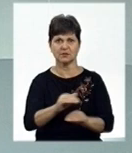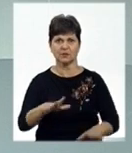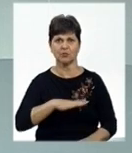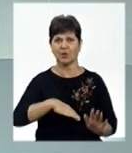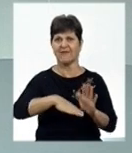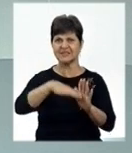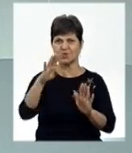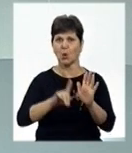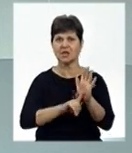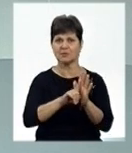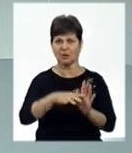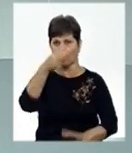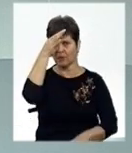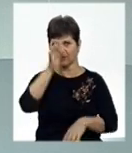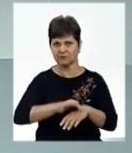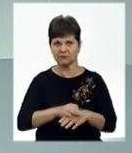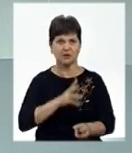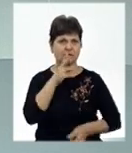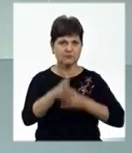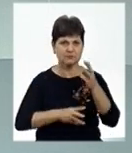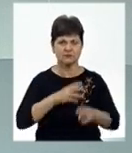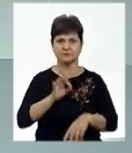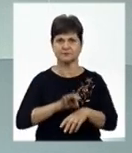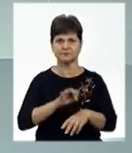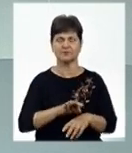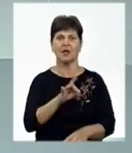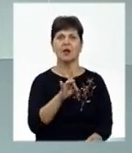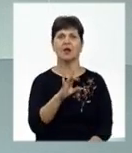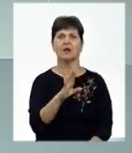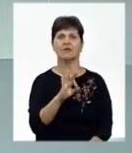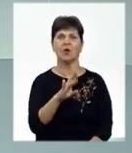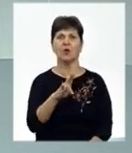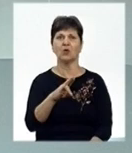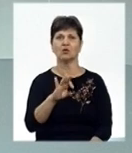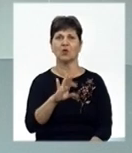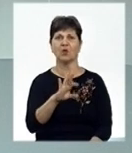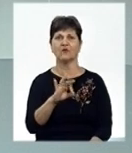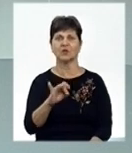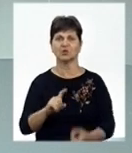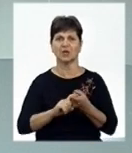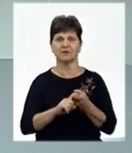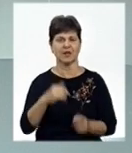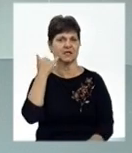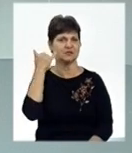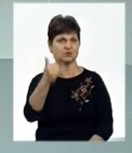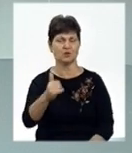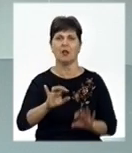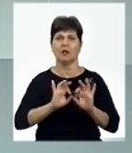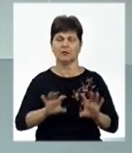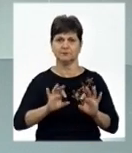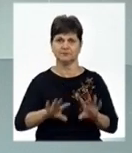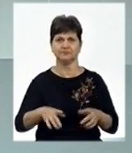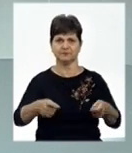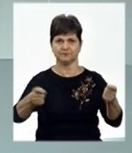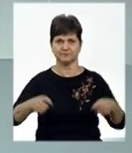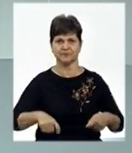висока температура, головний біль – блювота. Діагноз – ротавірусна інфекція. Так, ситуацію телефоном прокоментувала завідувачка